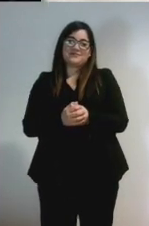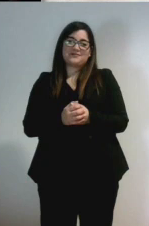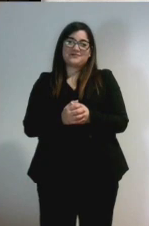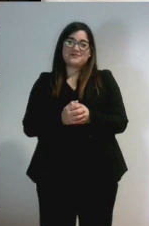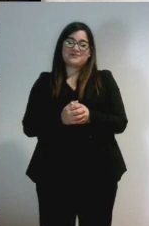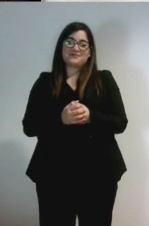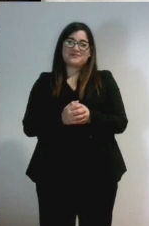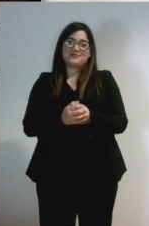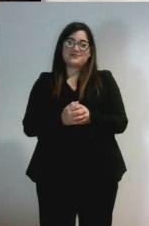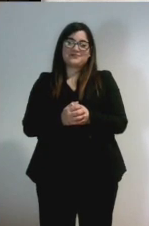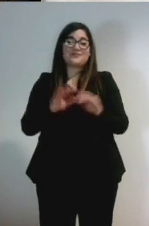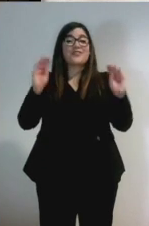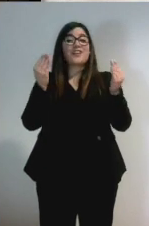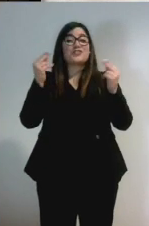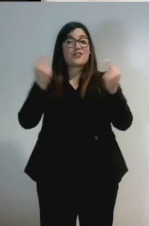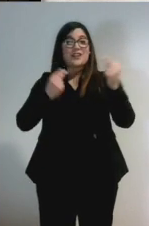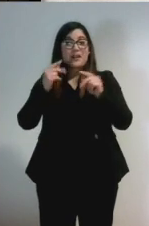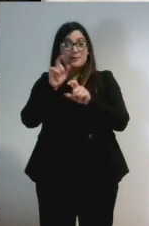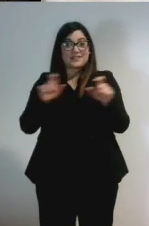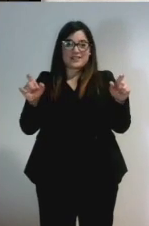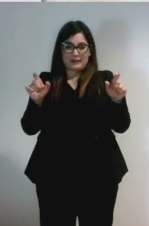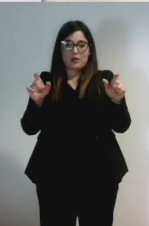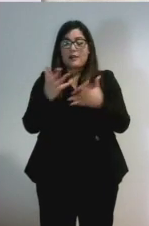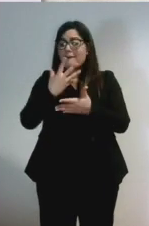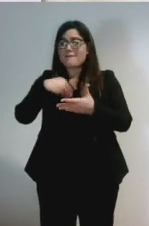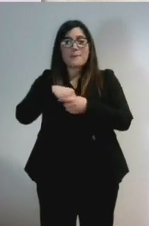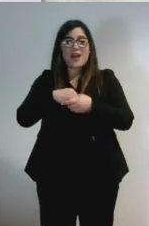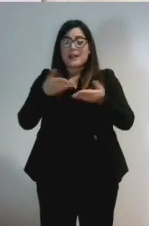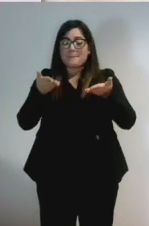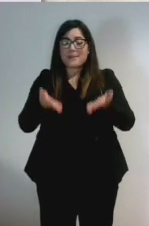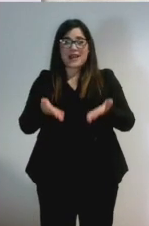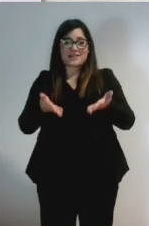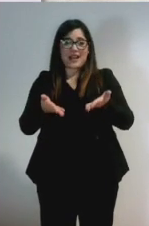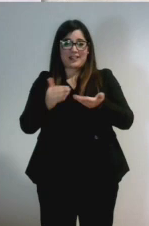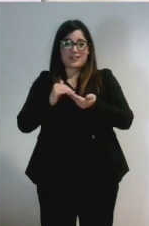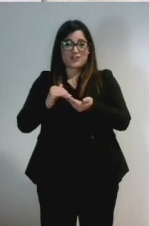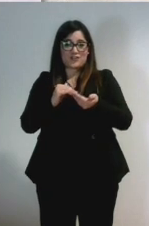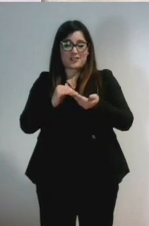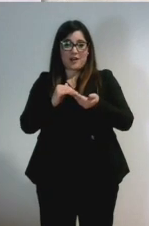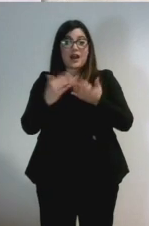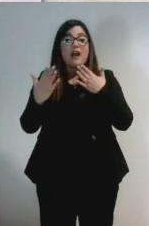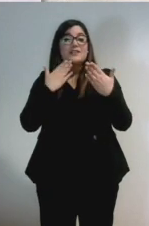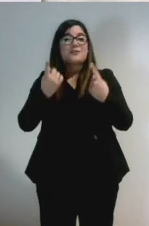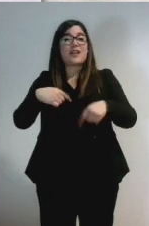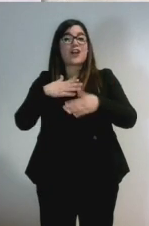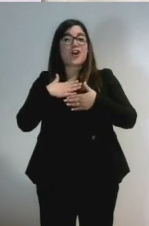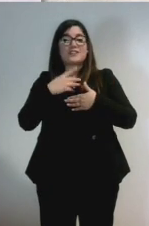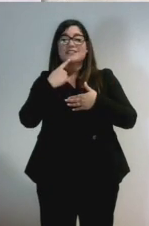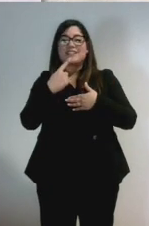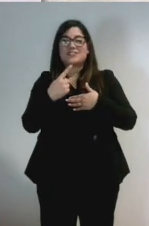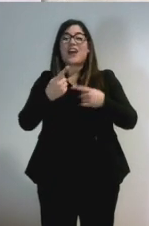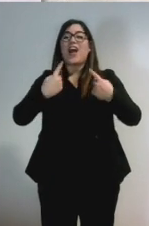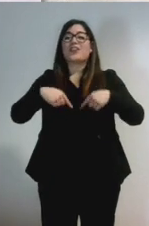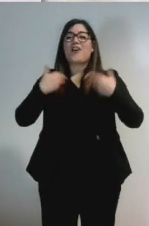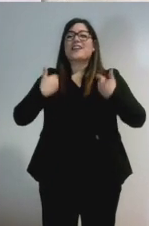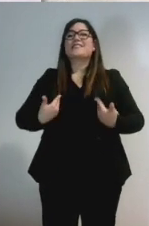I giovani amministratori sono parte del presente della società e come dice la nostra Assemblea noi siamo l'Italia. C'è